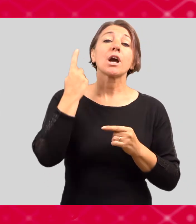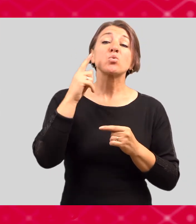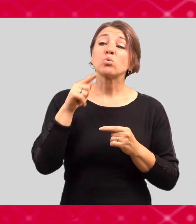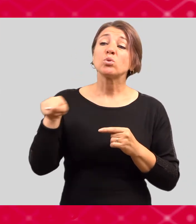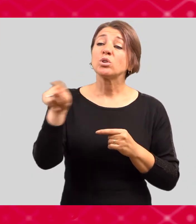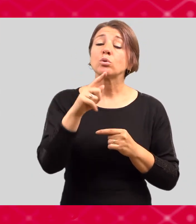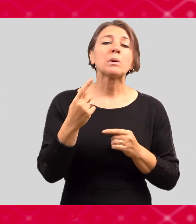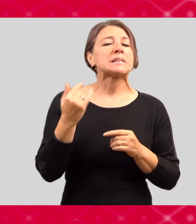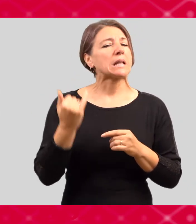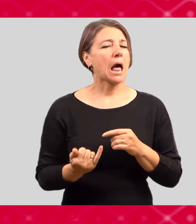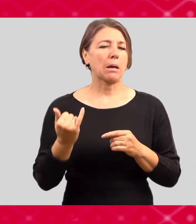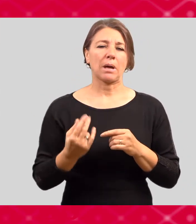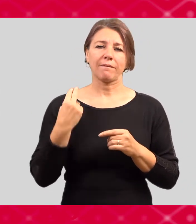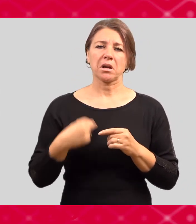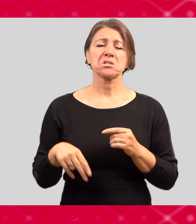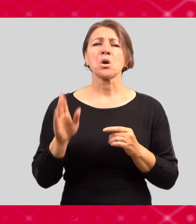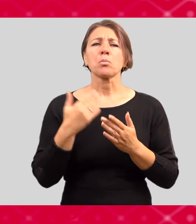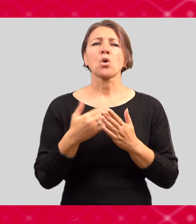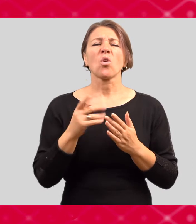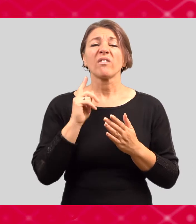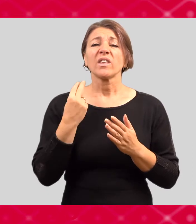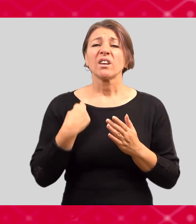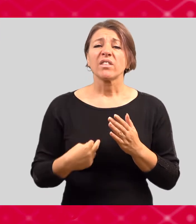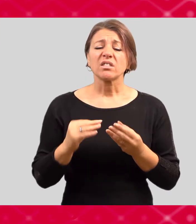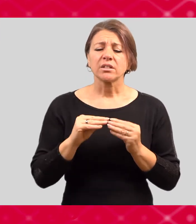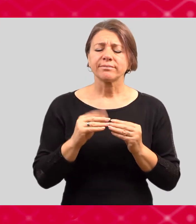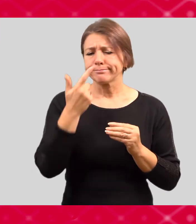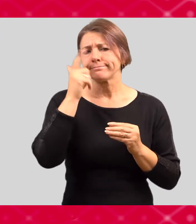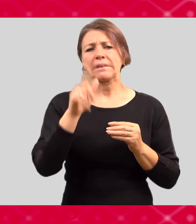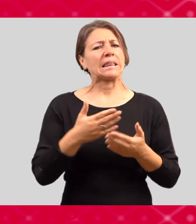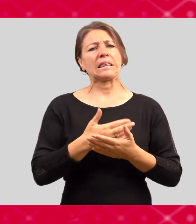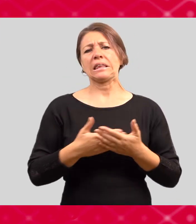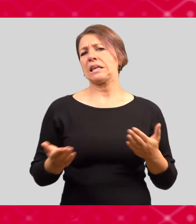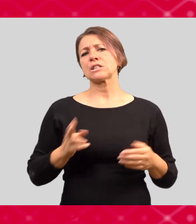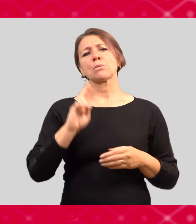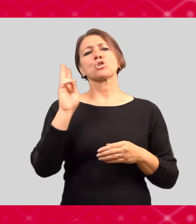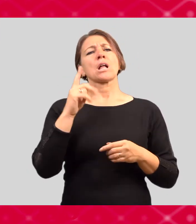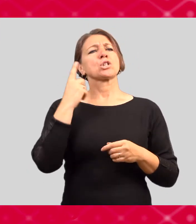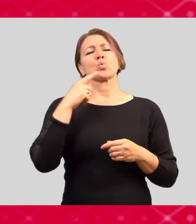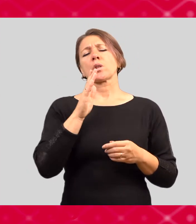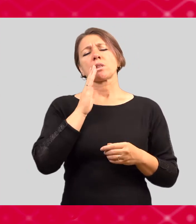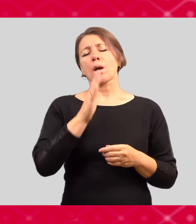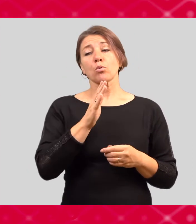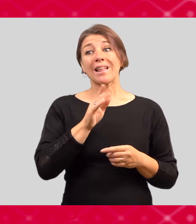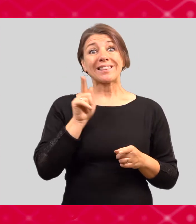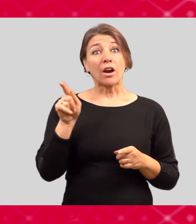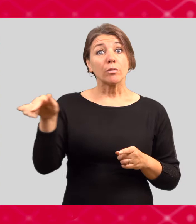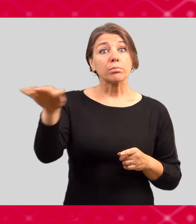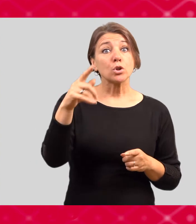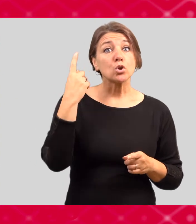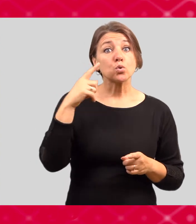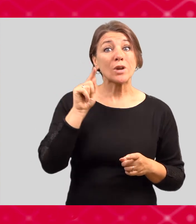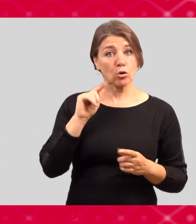z finančních či sociálních důvodů o něm ani neuvažovali nebo mají dojem, že si ho nemohou dovolit. Takže